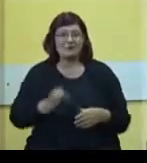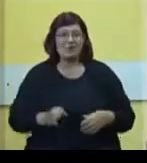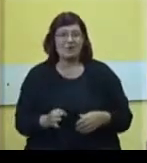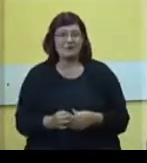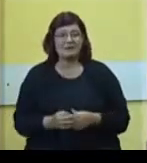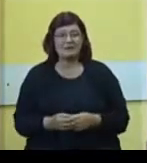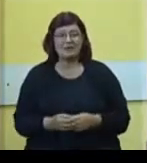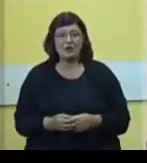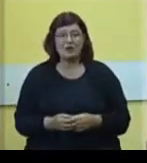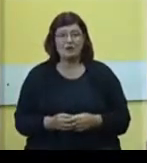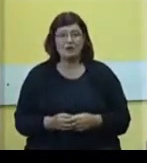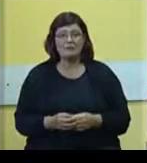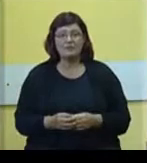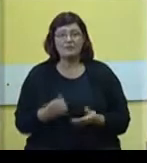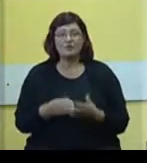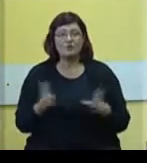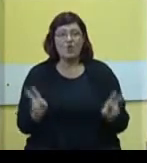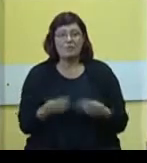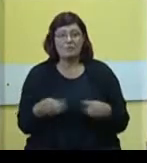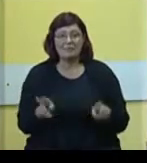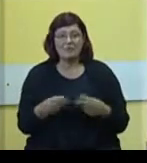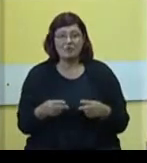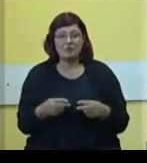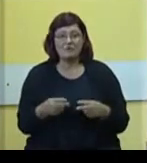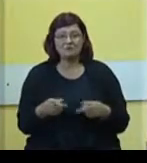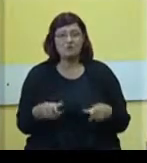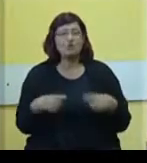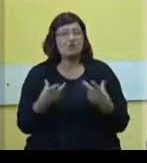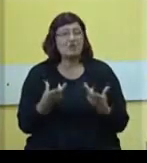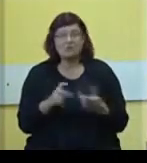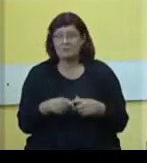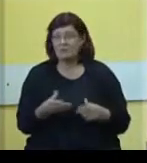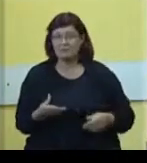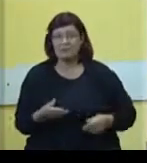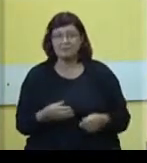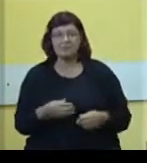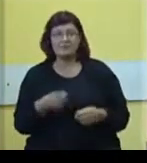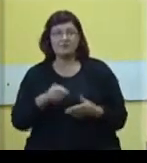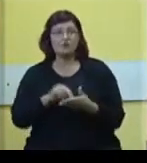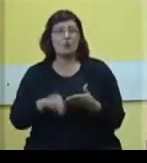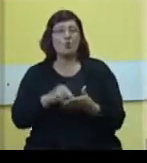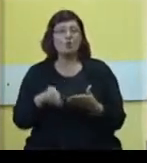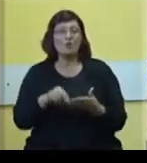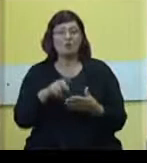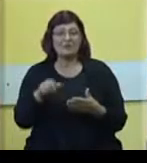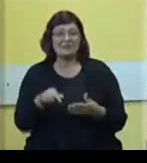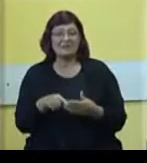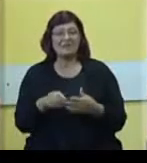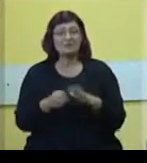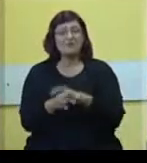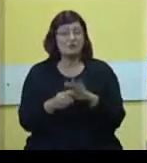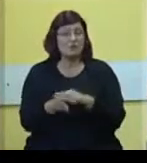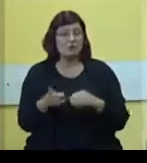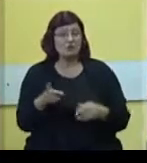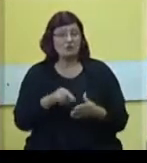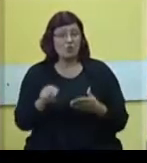jer je to nemoguće, jer je živa materija u pitanju, jer su ugovorni procesi u pitanju, jer su realizacije